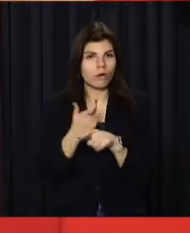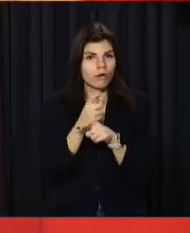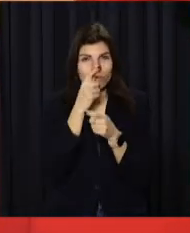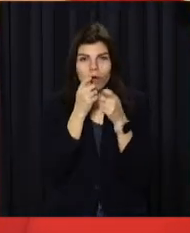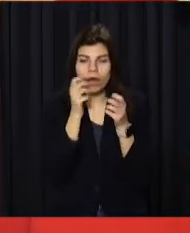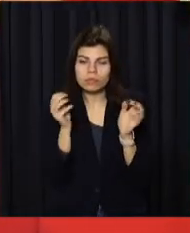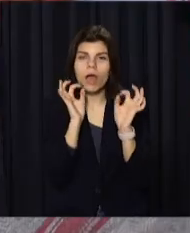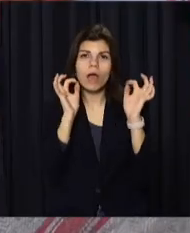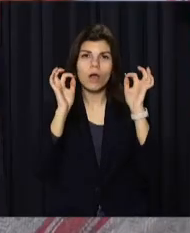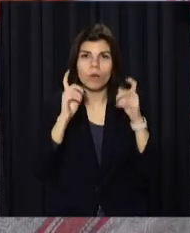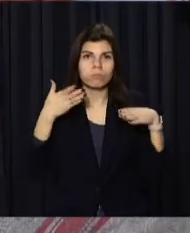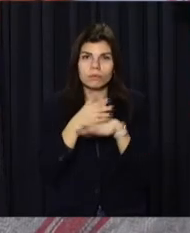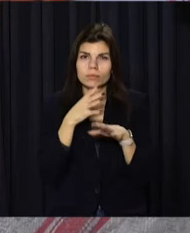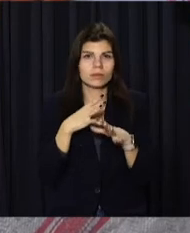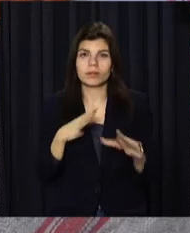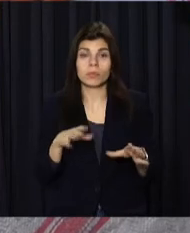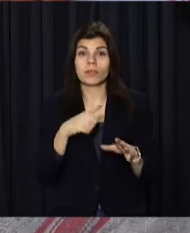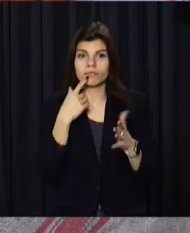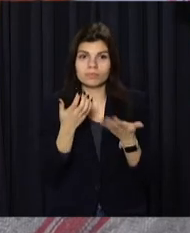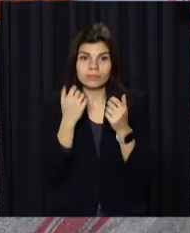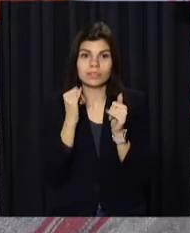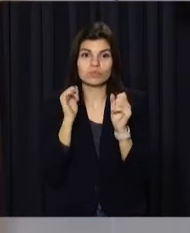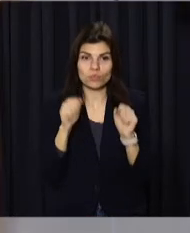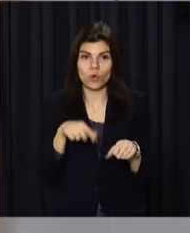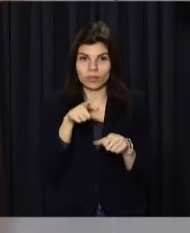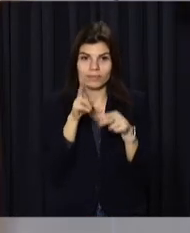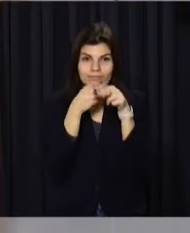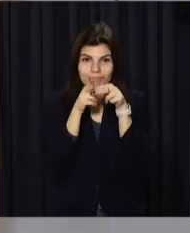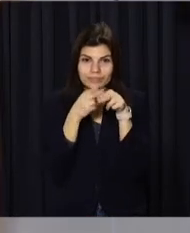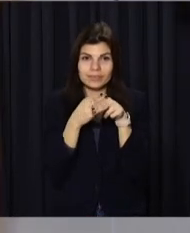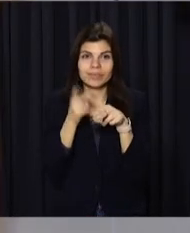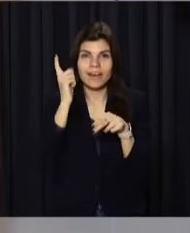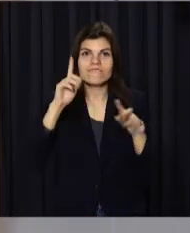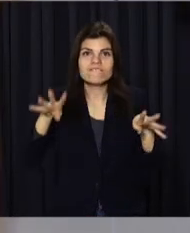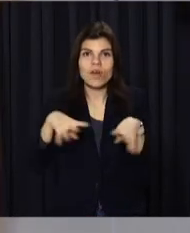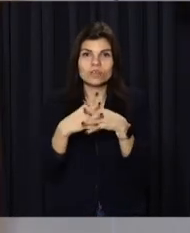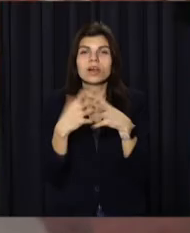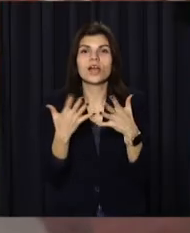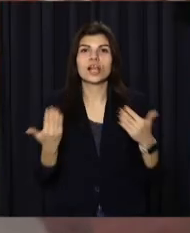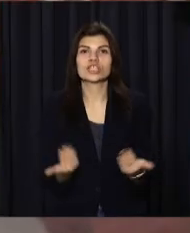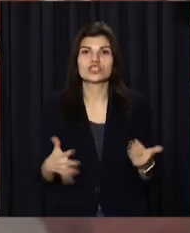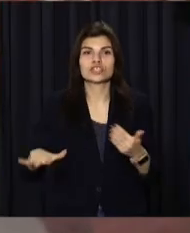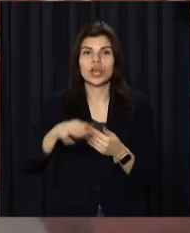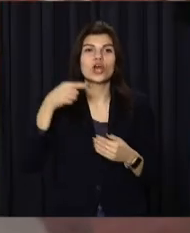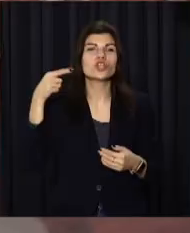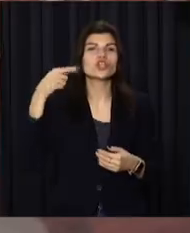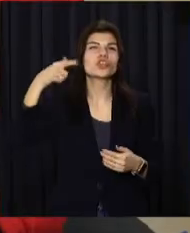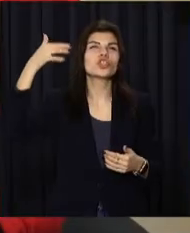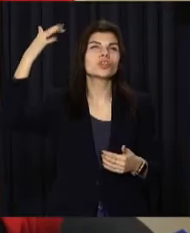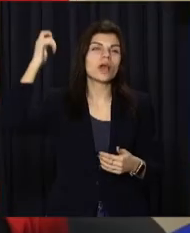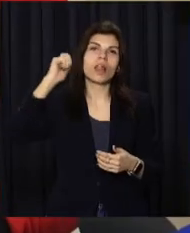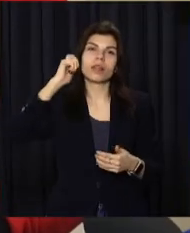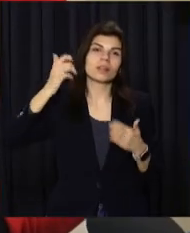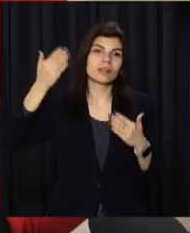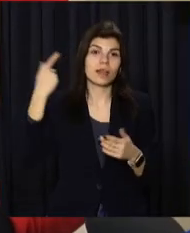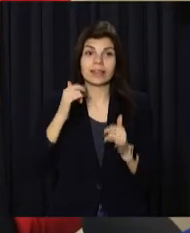вилучились під землі, можна достеменно реконструювати побут тамтешніх мешканців, які жили на цій території тисячі років тому. Для нас